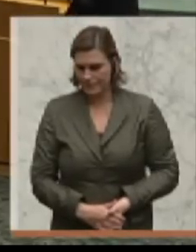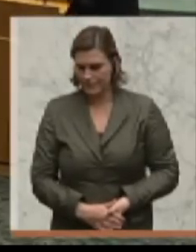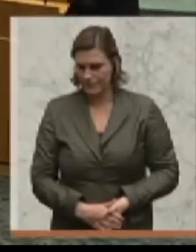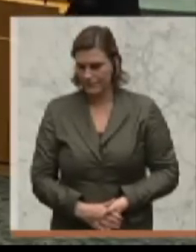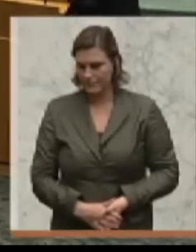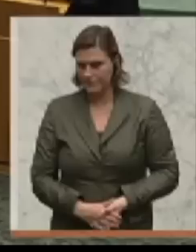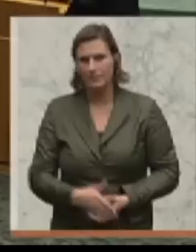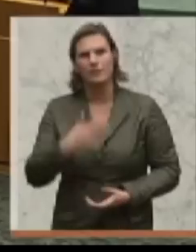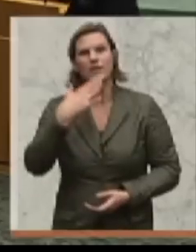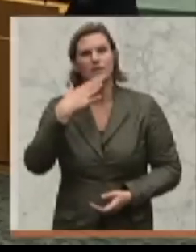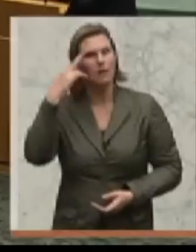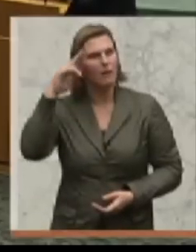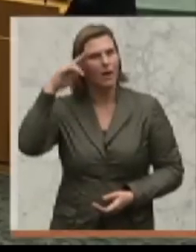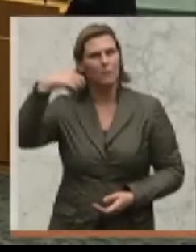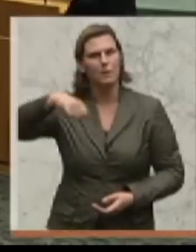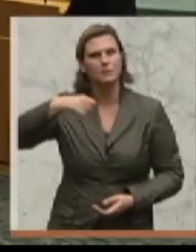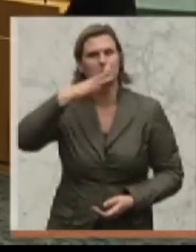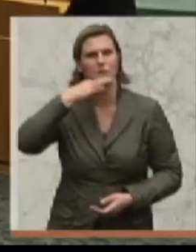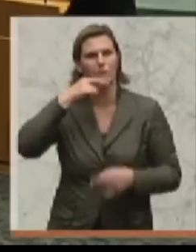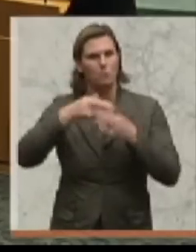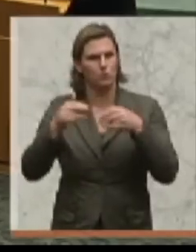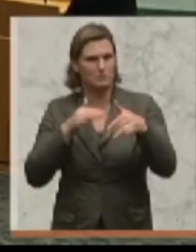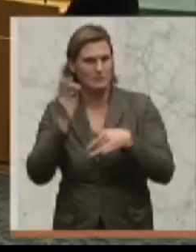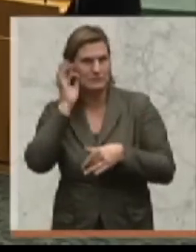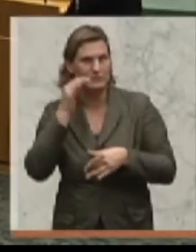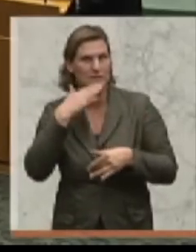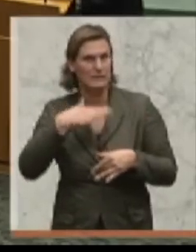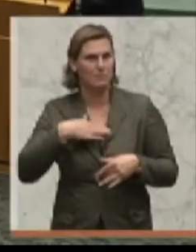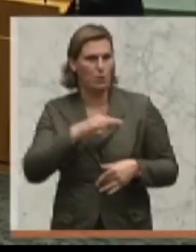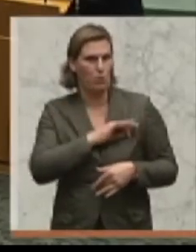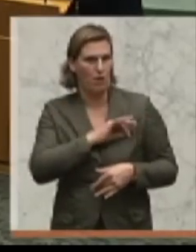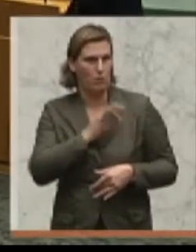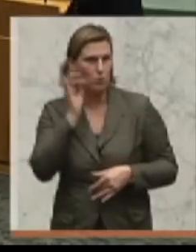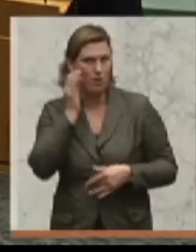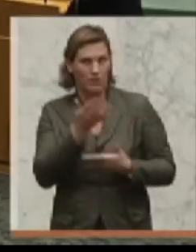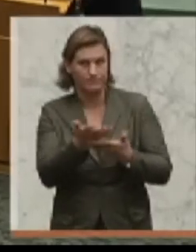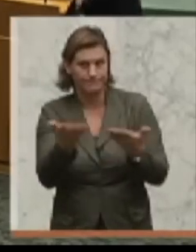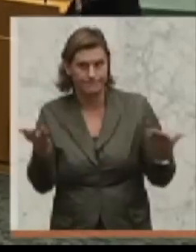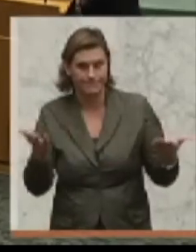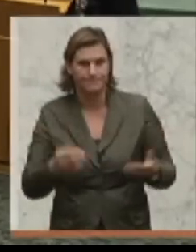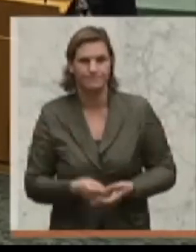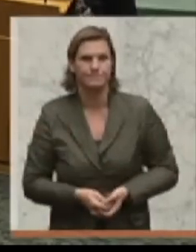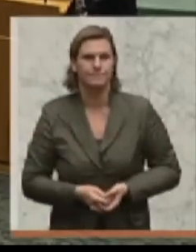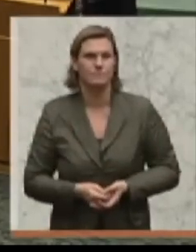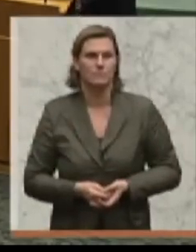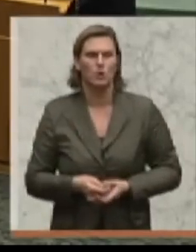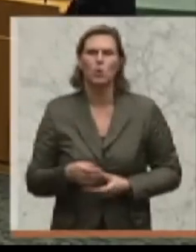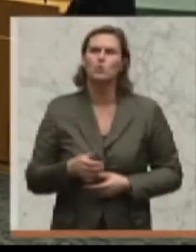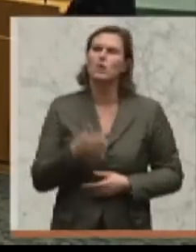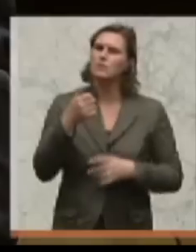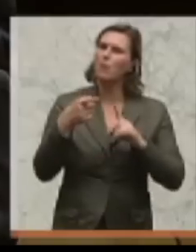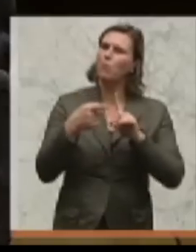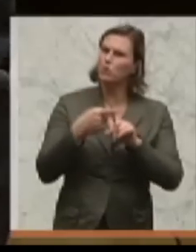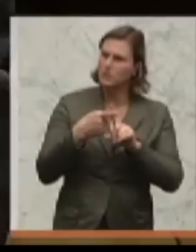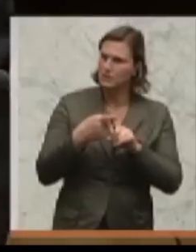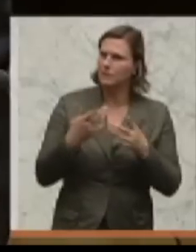Danke, Präsident, Frau Bundesministerin, werte Kolleginnen und Kollegen. Ja, zuerst mal was Positives, weil Sie